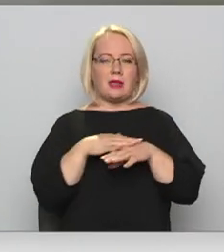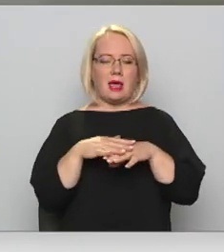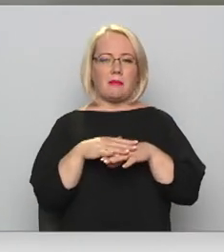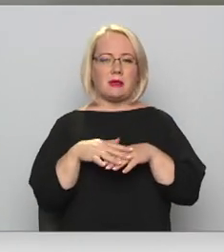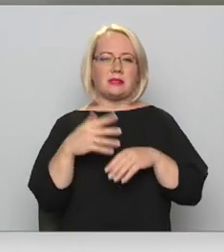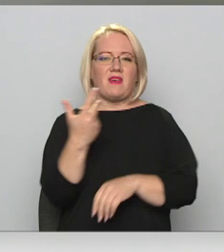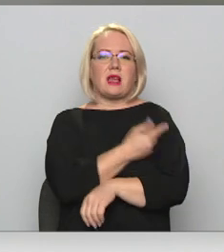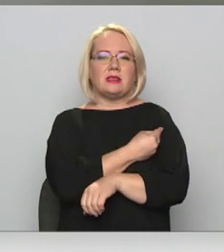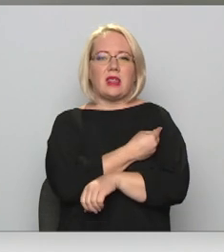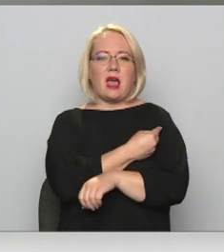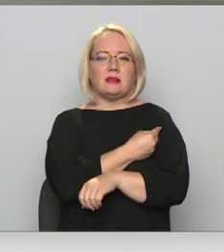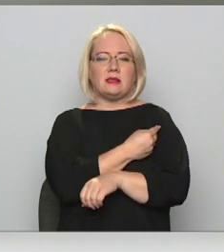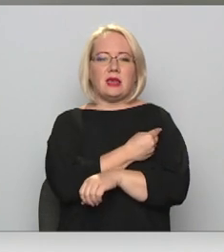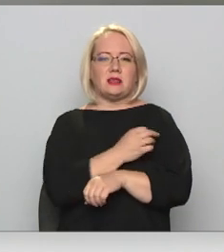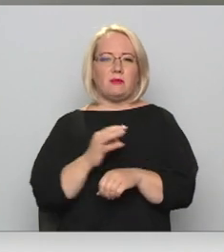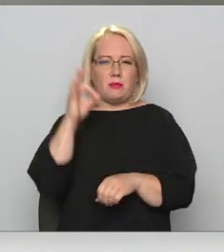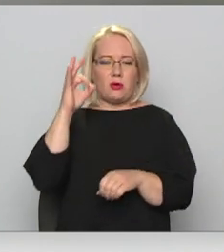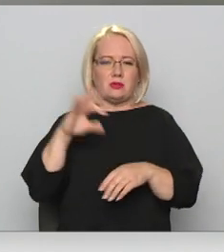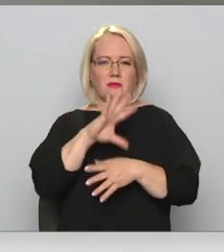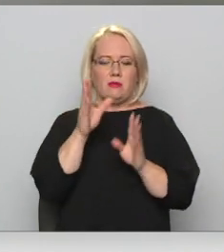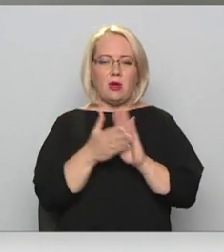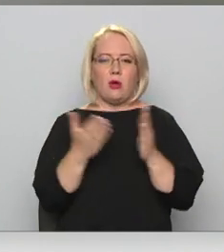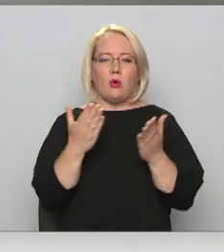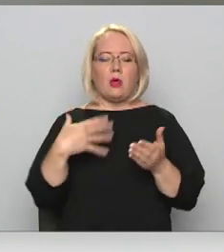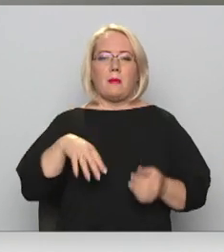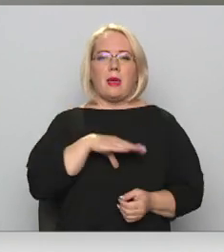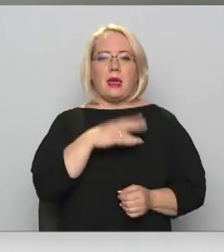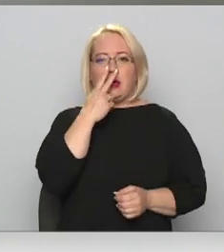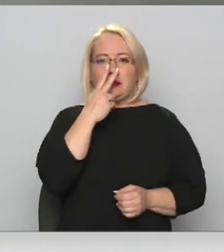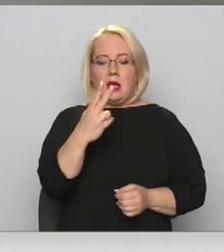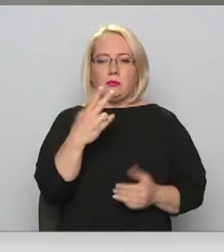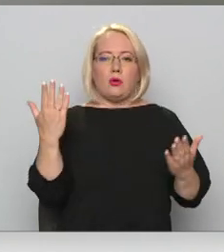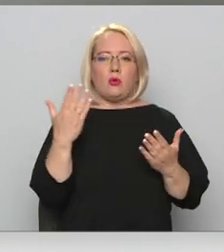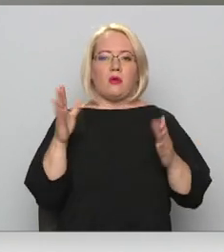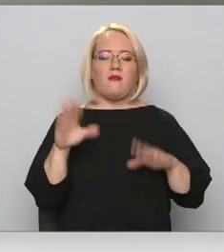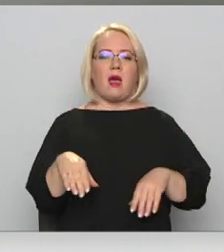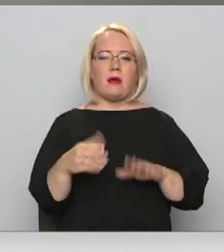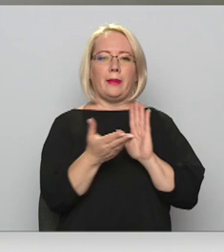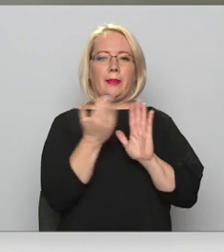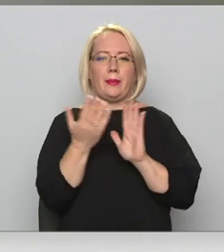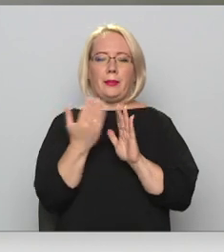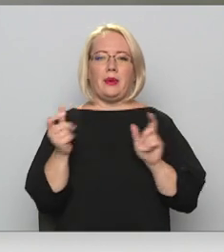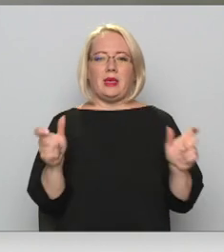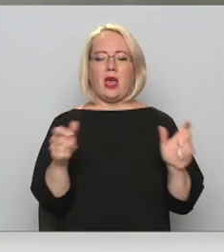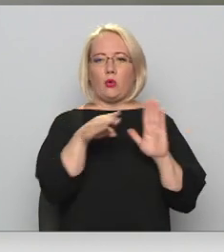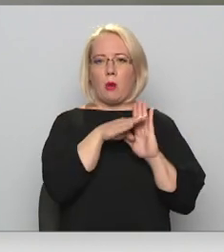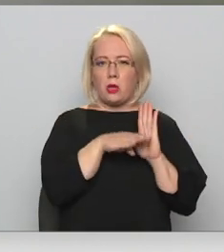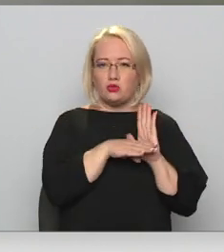mēs redzam valstīs, kur var samazināt šos ierobežojums, tas ir